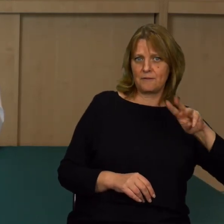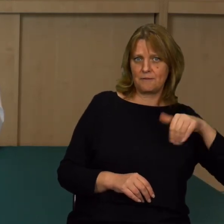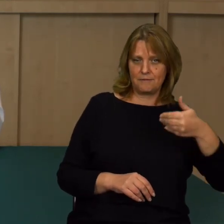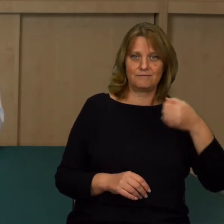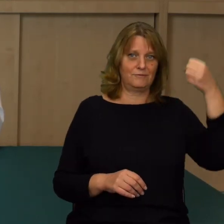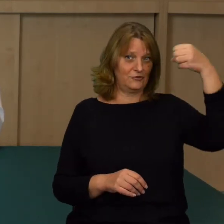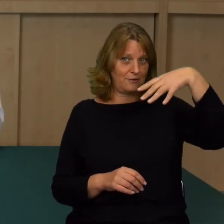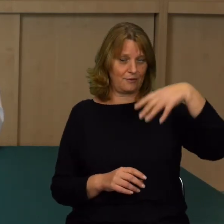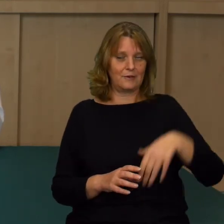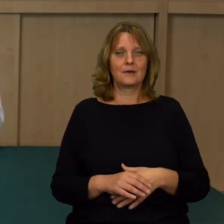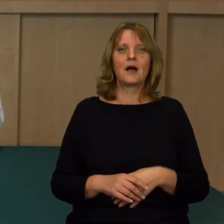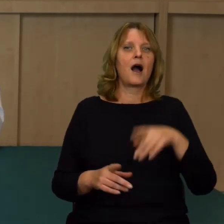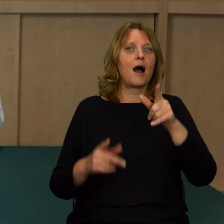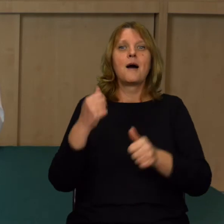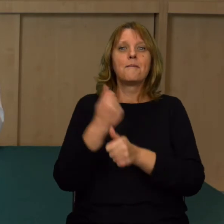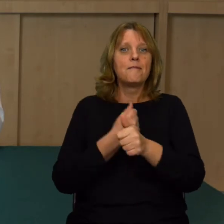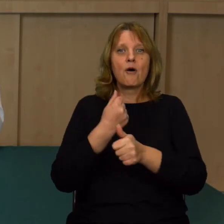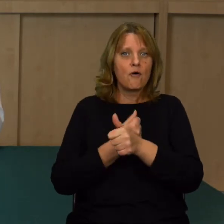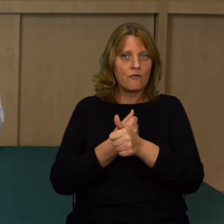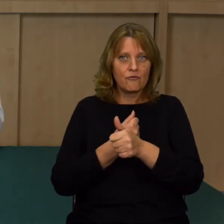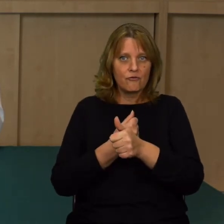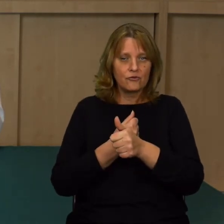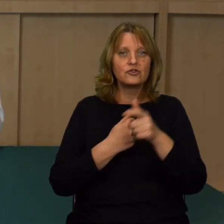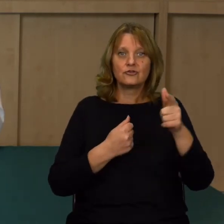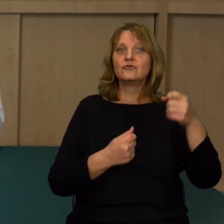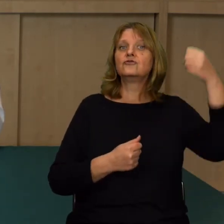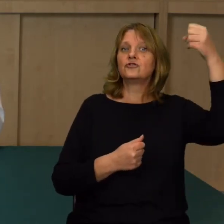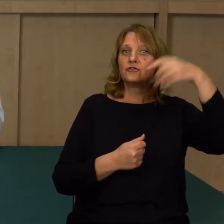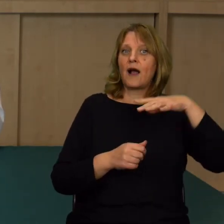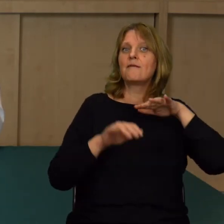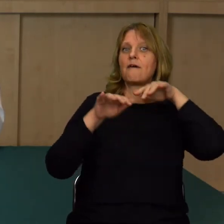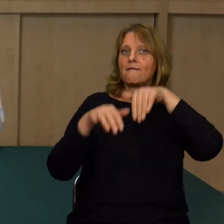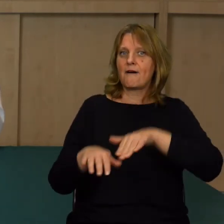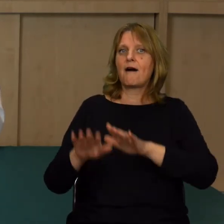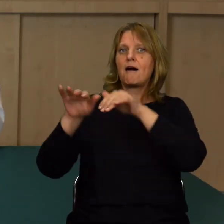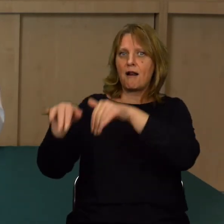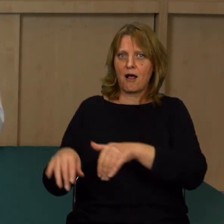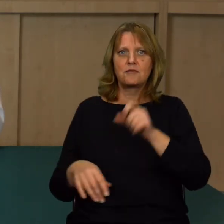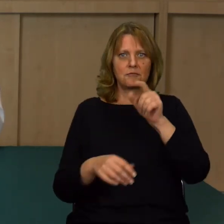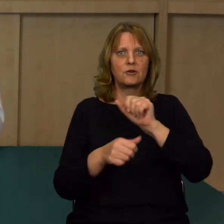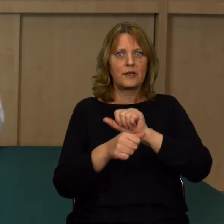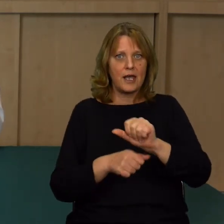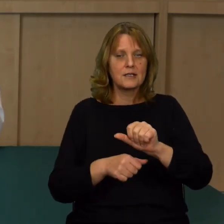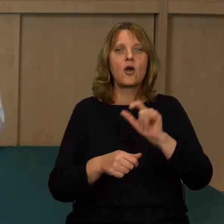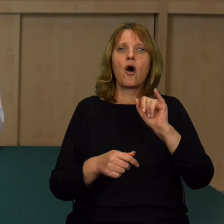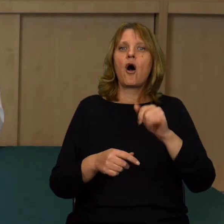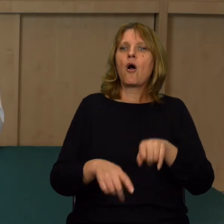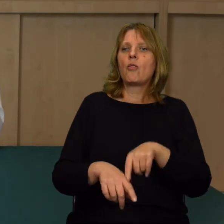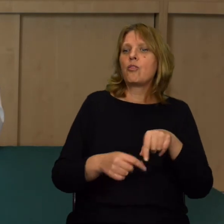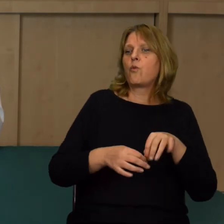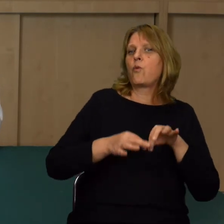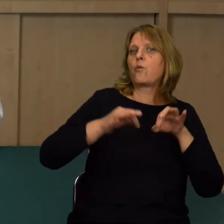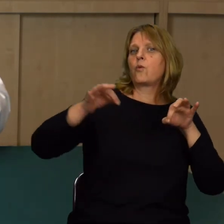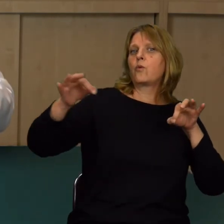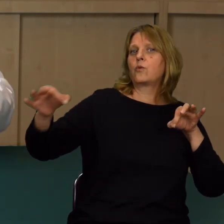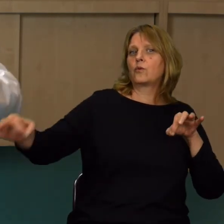Jednak, moi drodzy, z tego powodu, że światło jest też falą, możemy powiedzieć coś o długości tej fali.